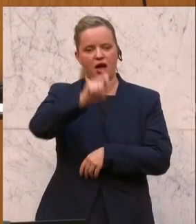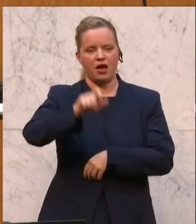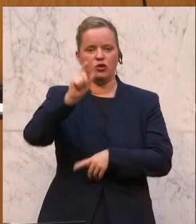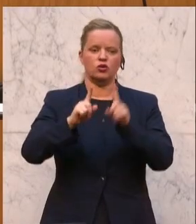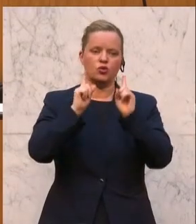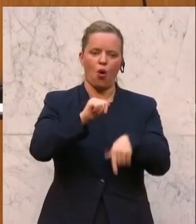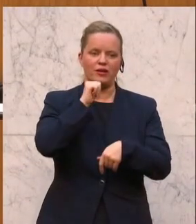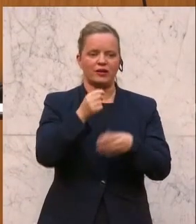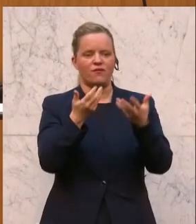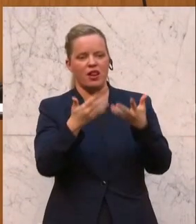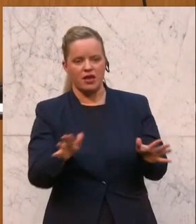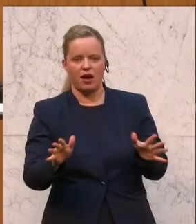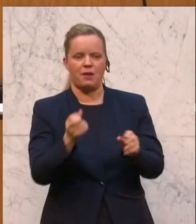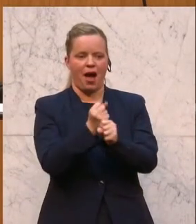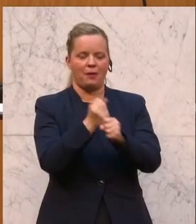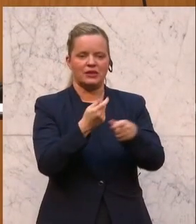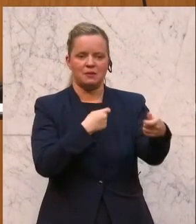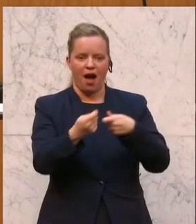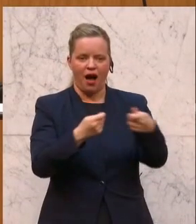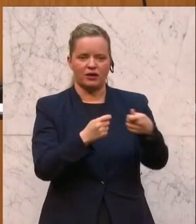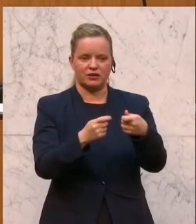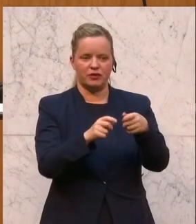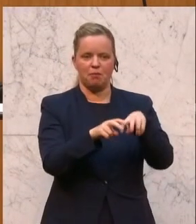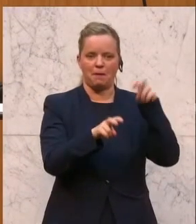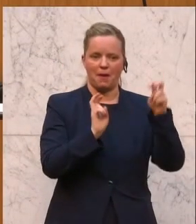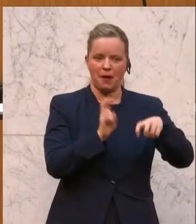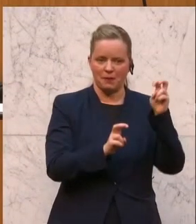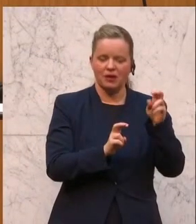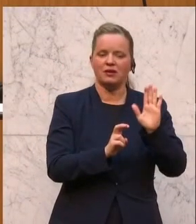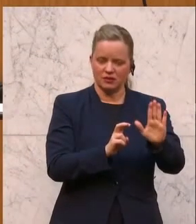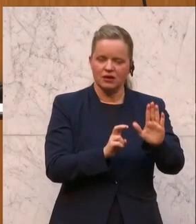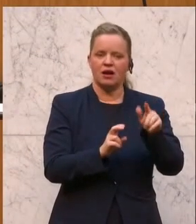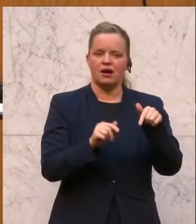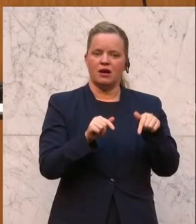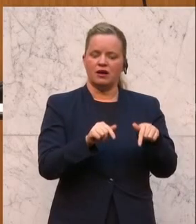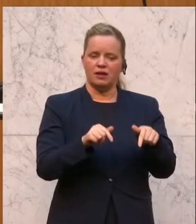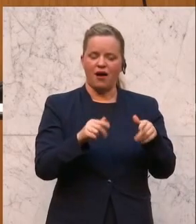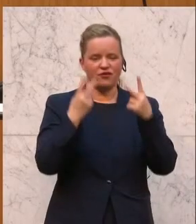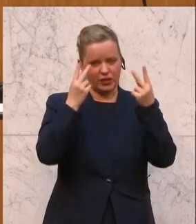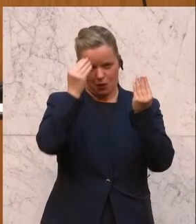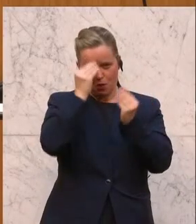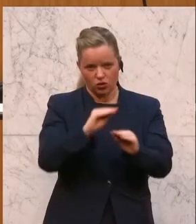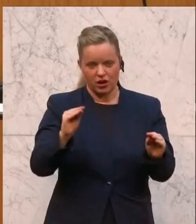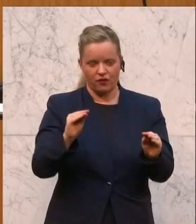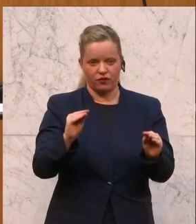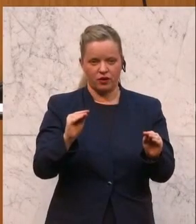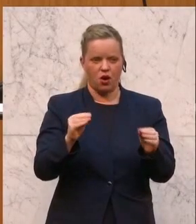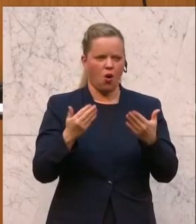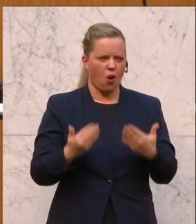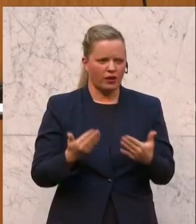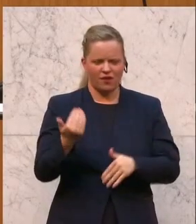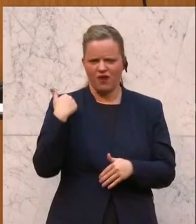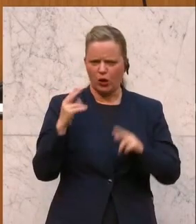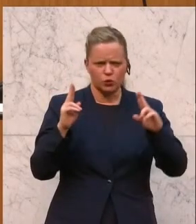Arbeitsmarkt versanden zu lassen. Auch das wäre eine wichtige Botschaft. Und dann ein Thema, das ist heute ganz kurz